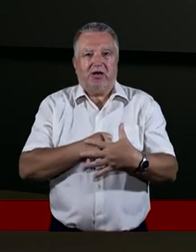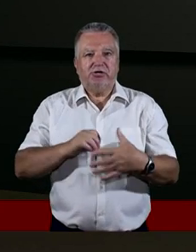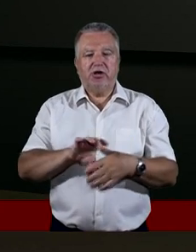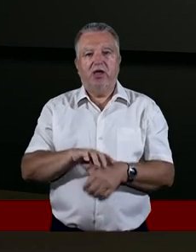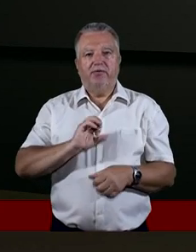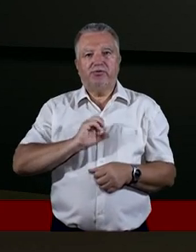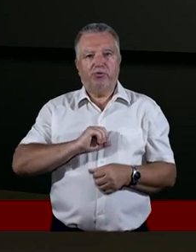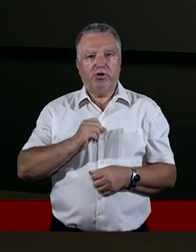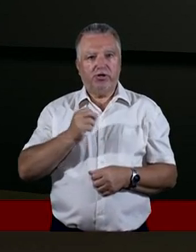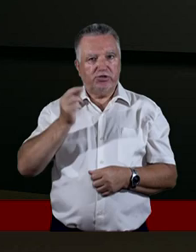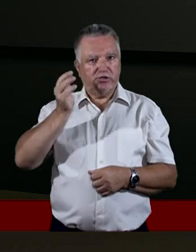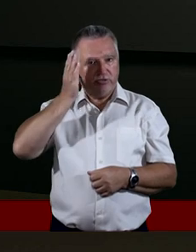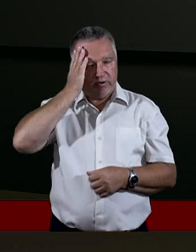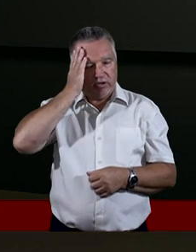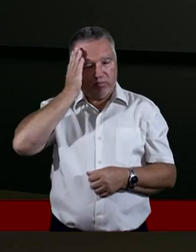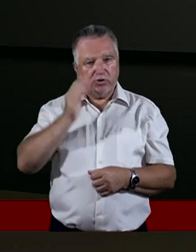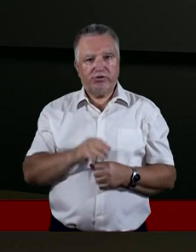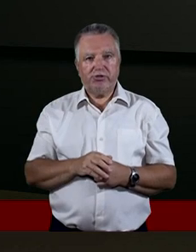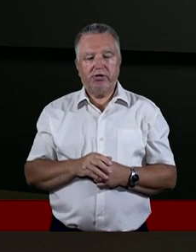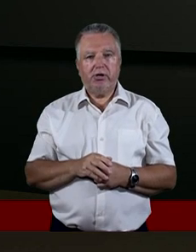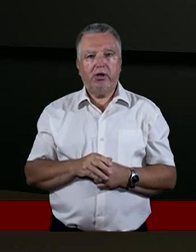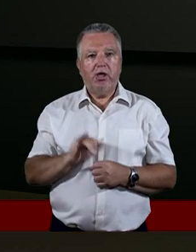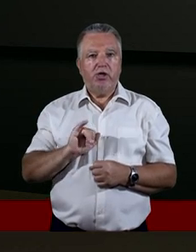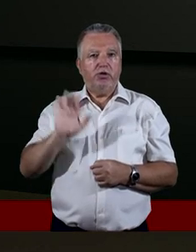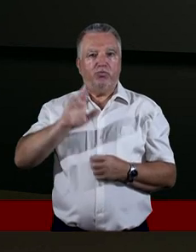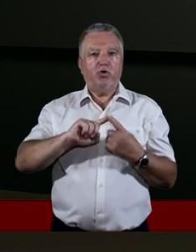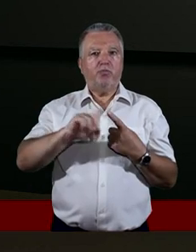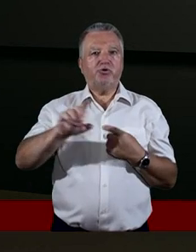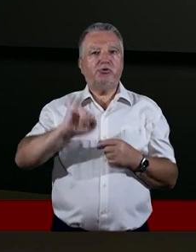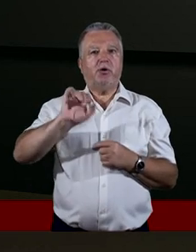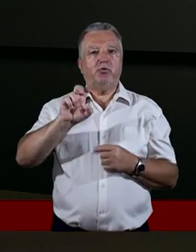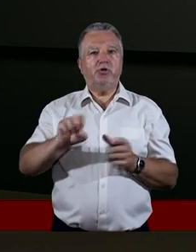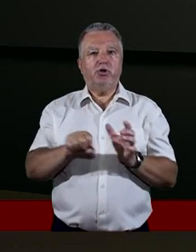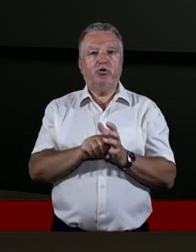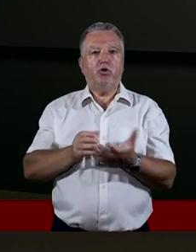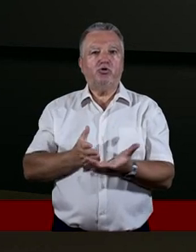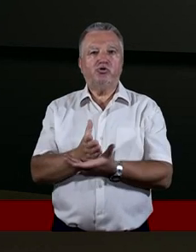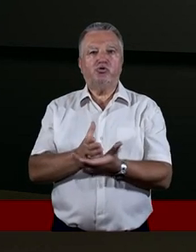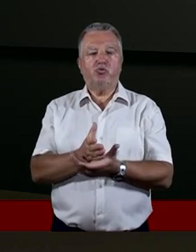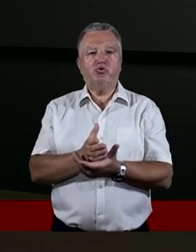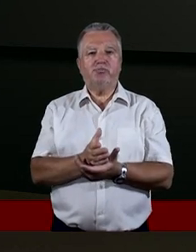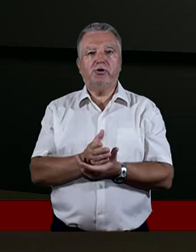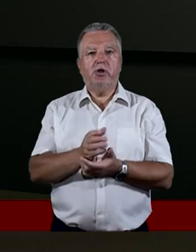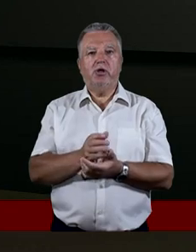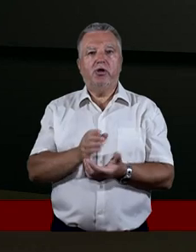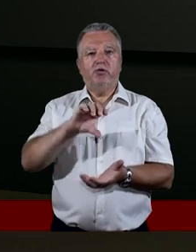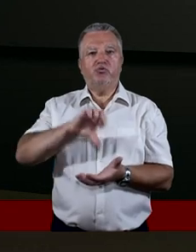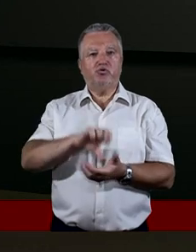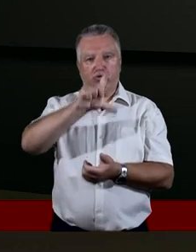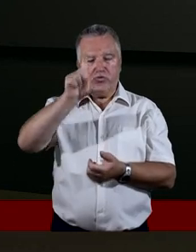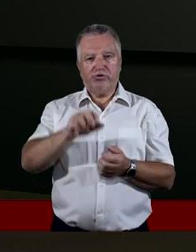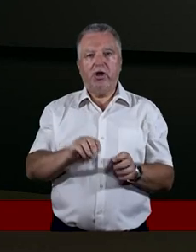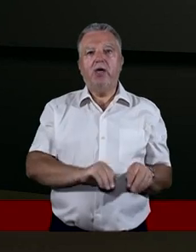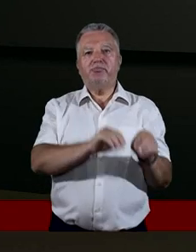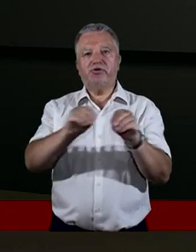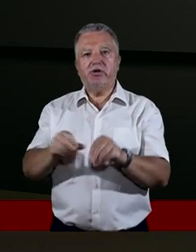swojej świadomości, w swoim przekonaniu, że są narodem wybranym. Natomiast Bóg posyłał ich do służby innym ludziom. Przenieśmy się